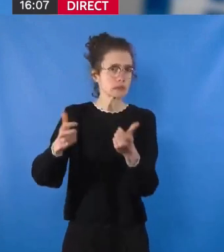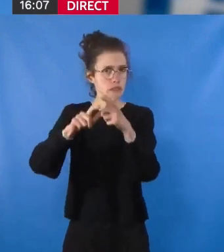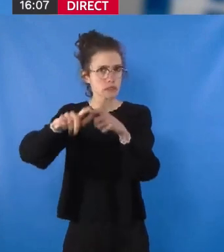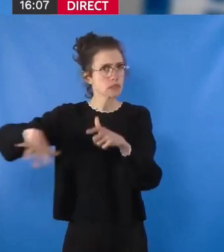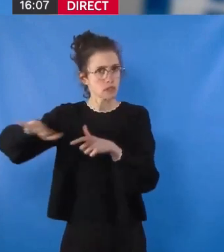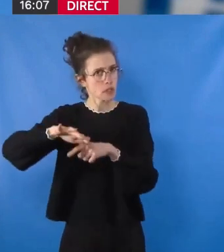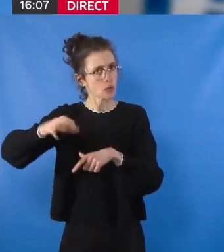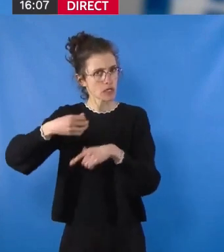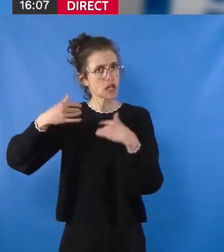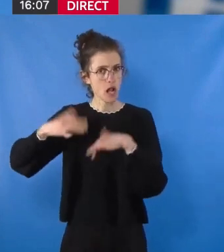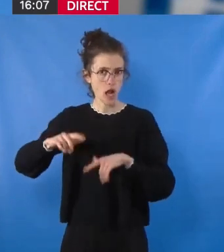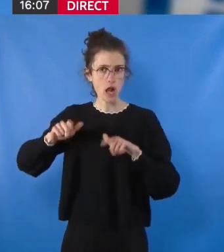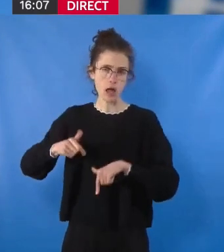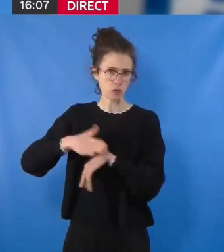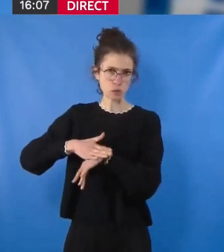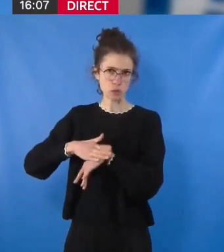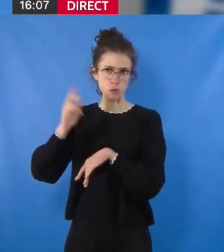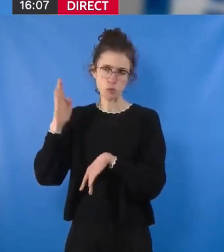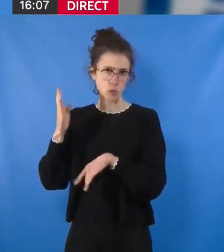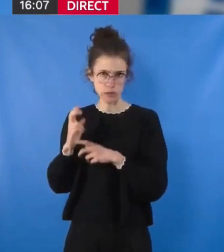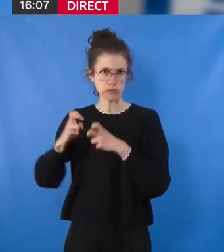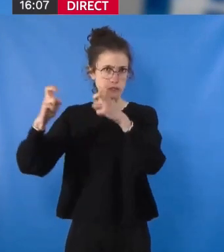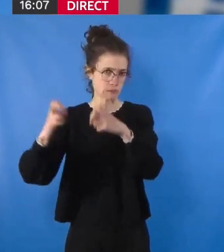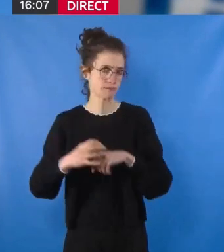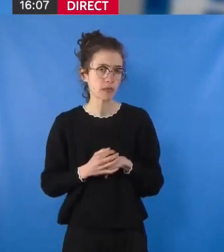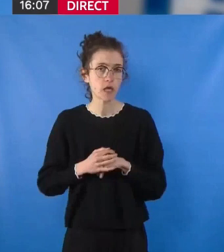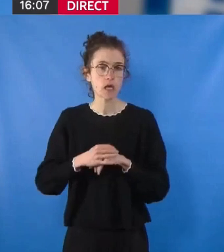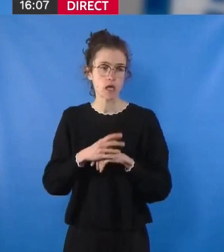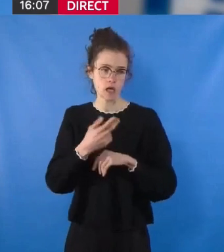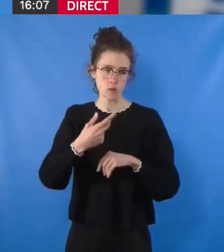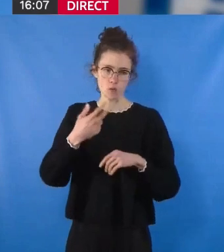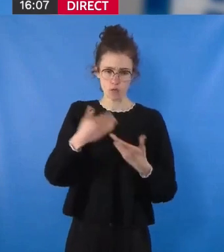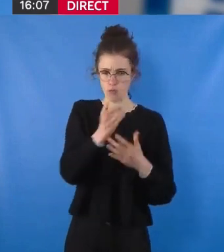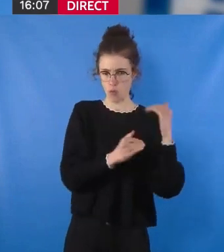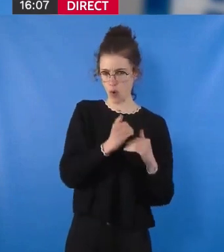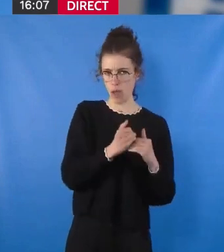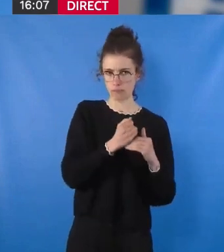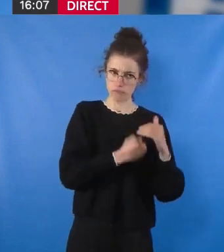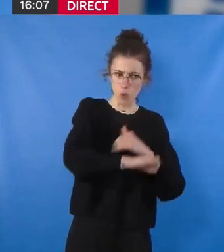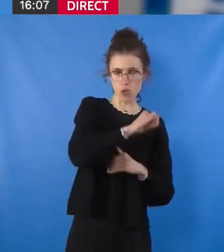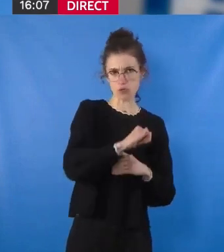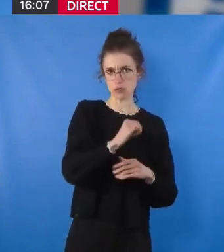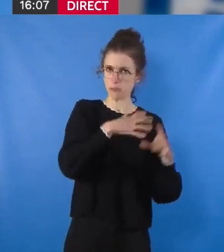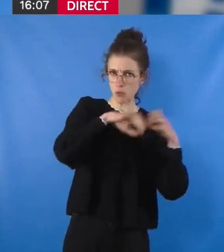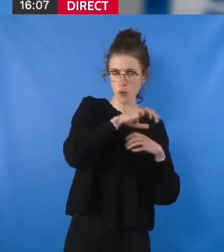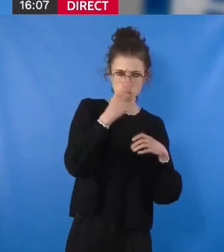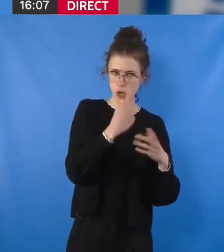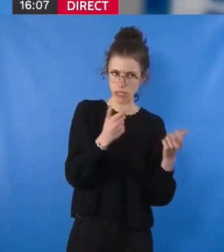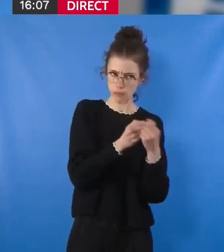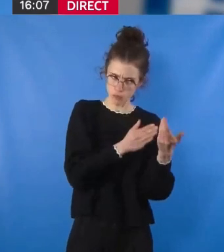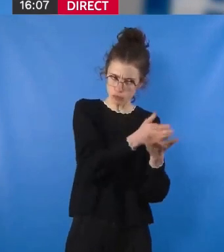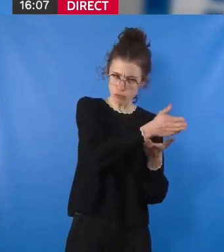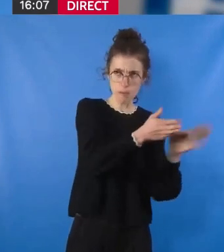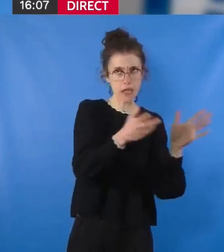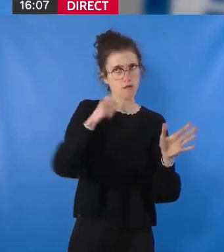sait, sans moyens supplémentaires. Le plan de relance de la métropole va dans le bon sens, mais l'Etat doit en la matière être plus